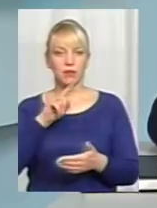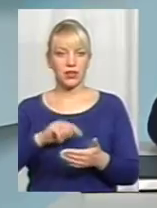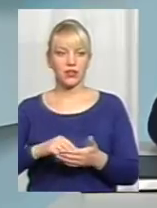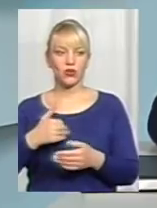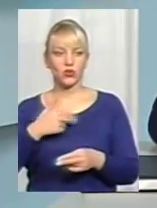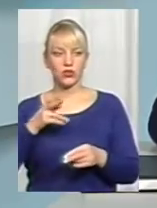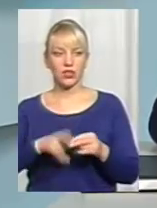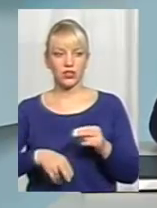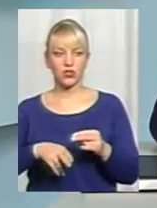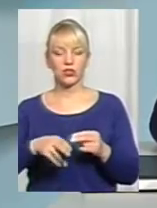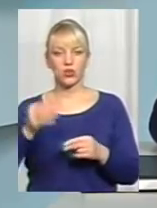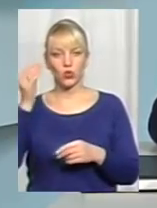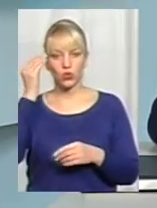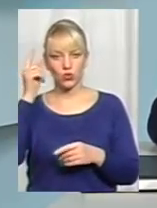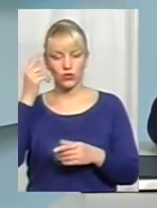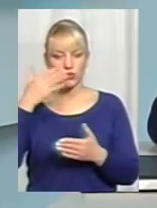свою думку для того, щоб було зрозуміло.